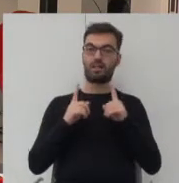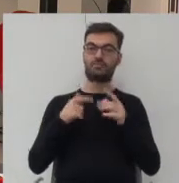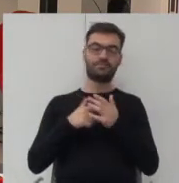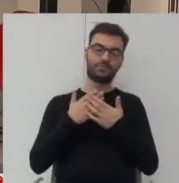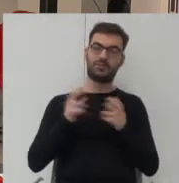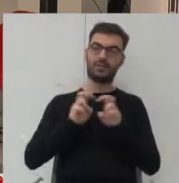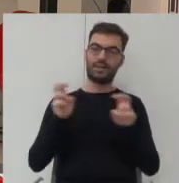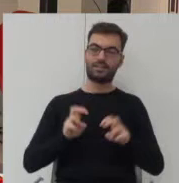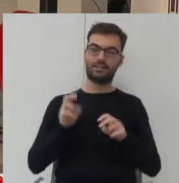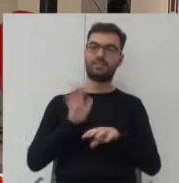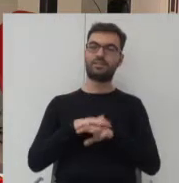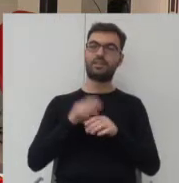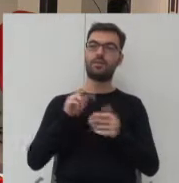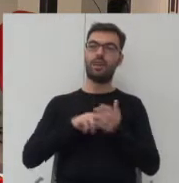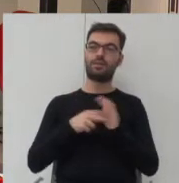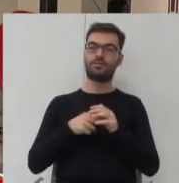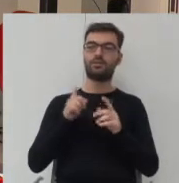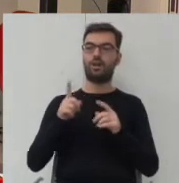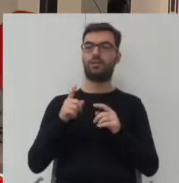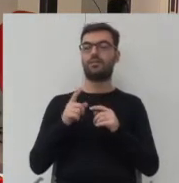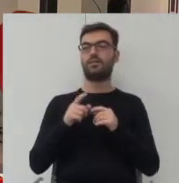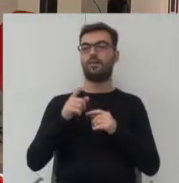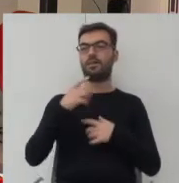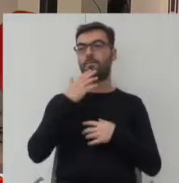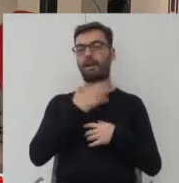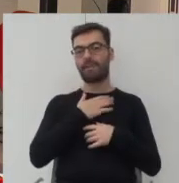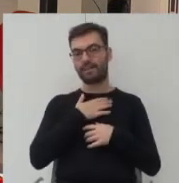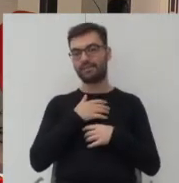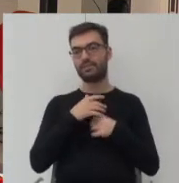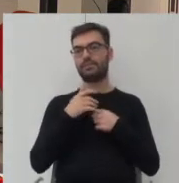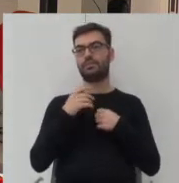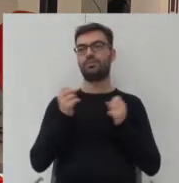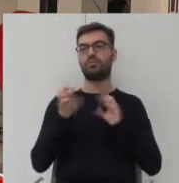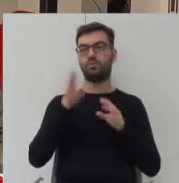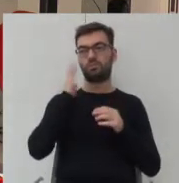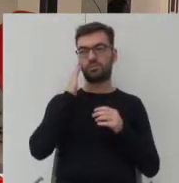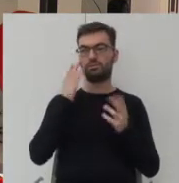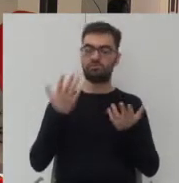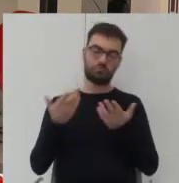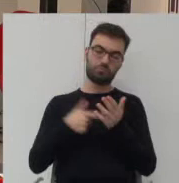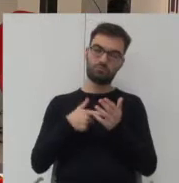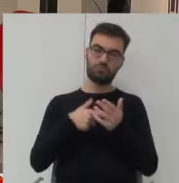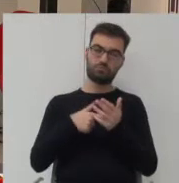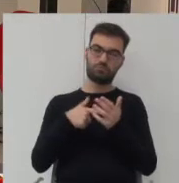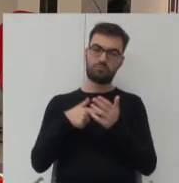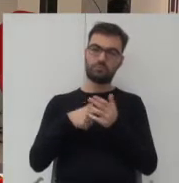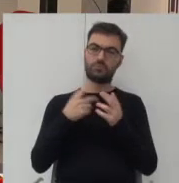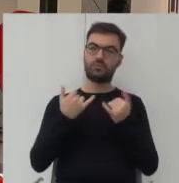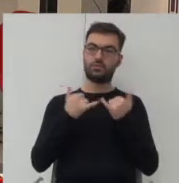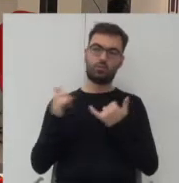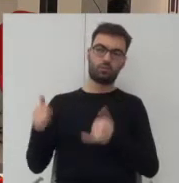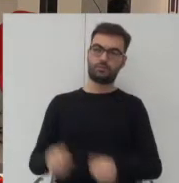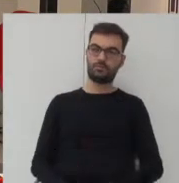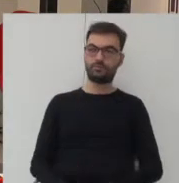kryzysie systemu planistycznego natomiast co do preferencji sposobie zamieszkiwania no to jest ono się różnie rozkłada